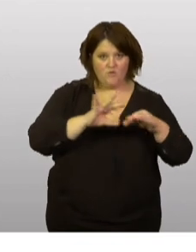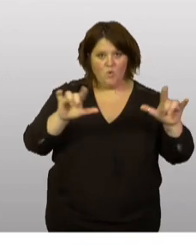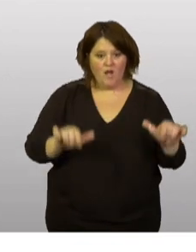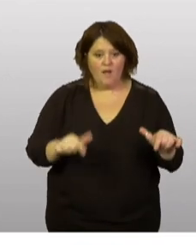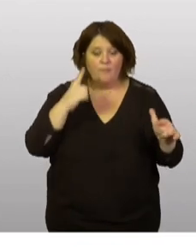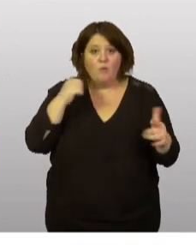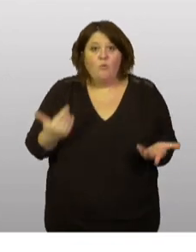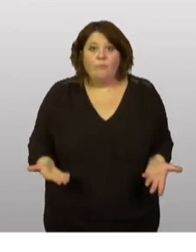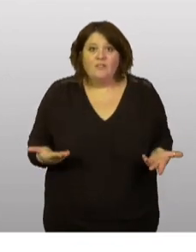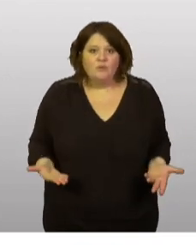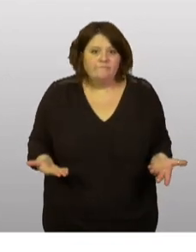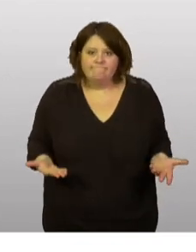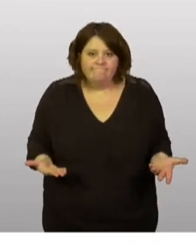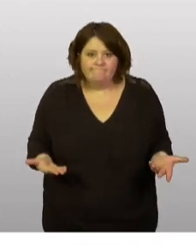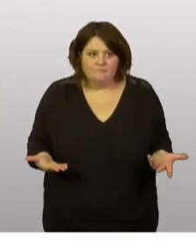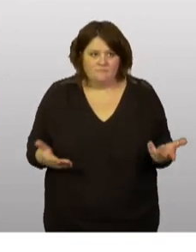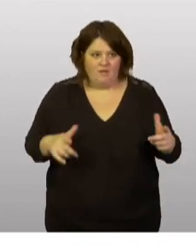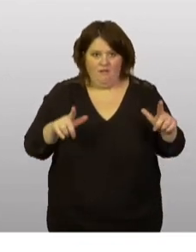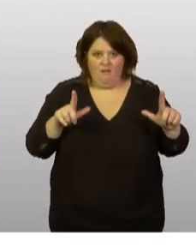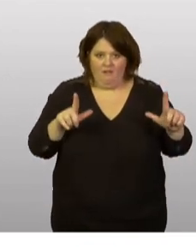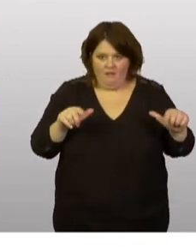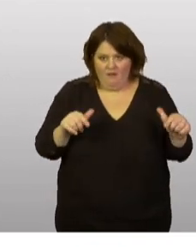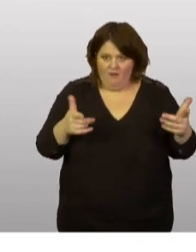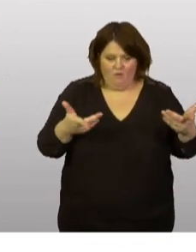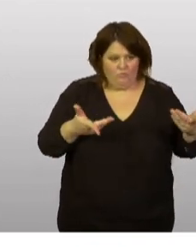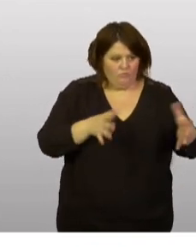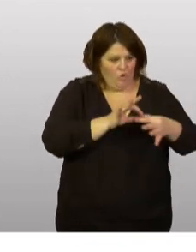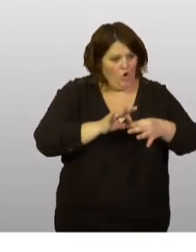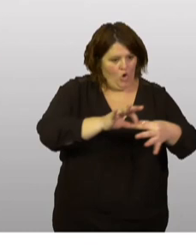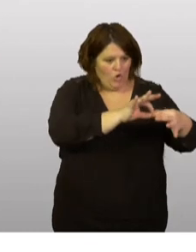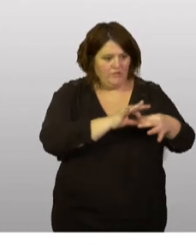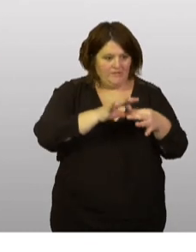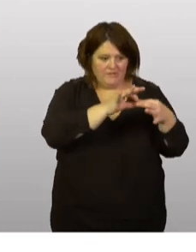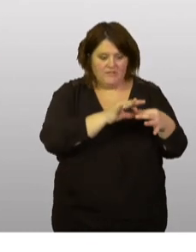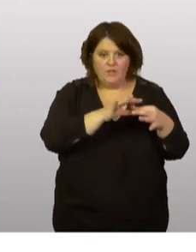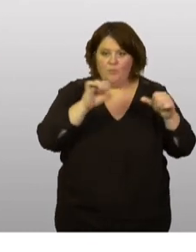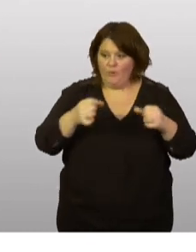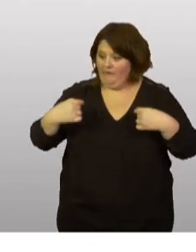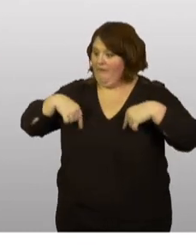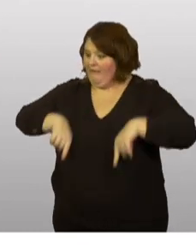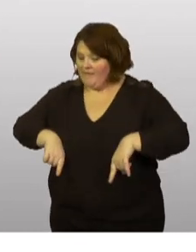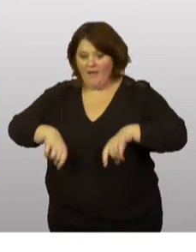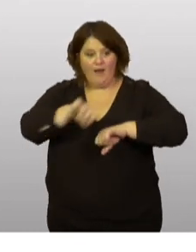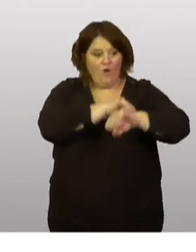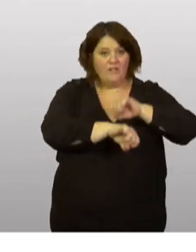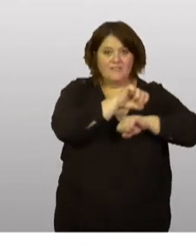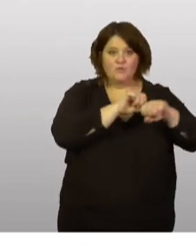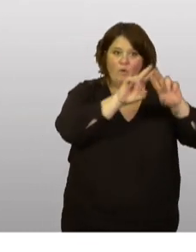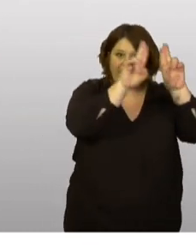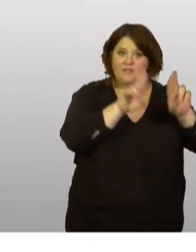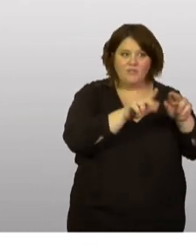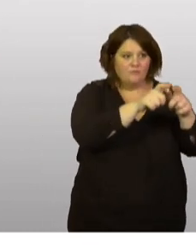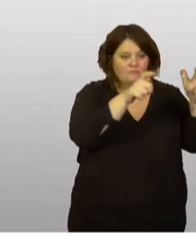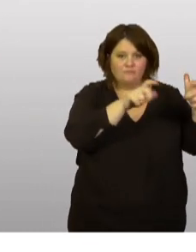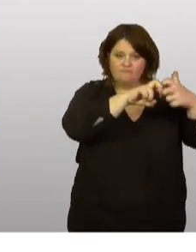pour l'heure, nous en étions à coordonner ce que les Etats et organisations internationales réunies